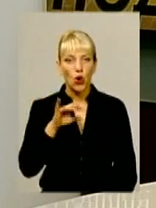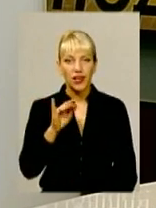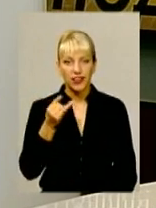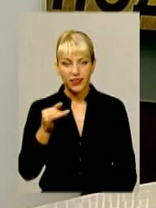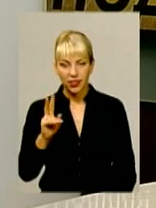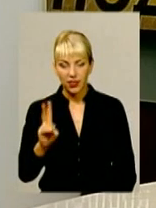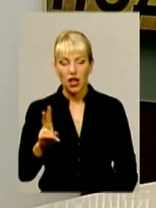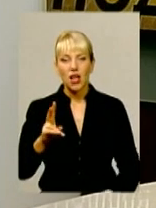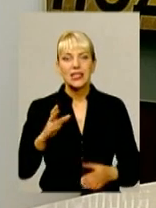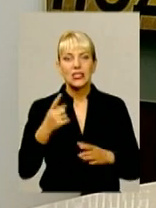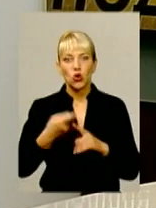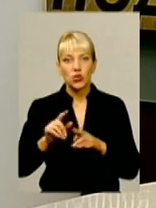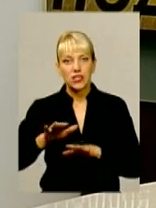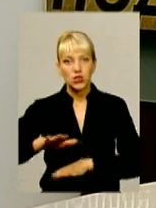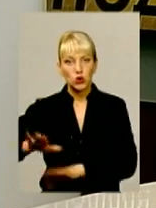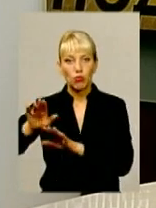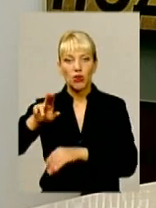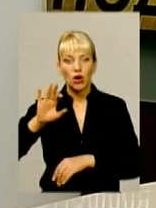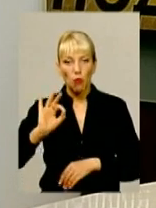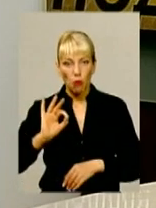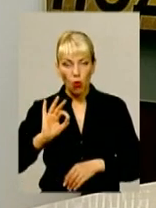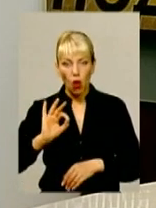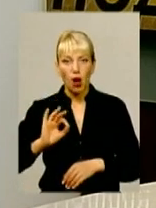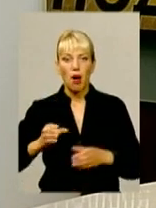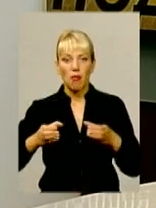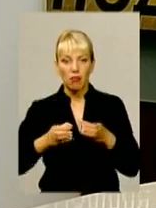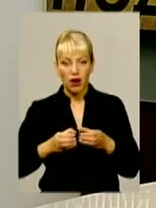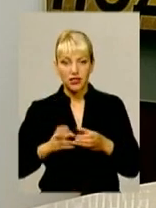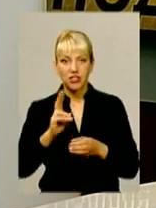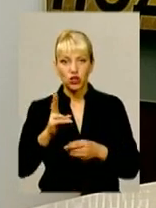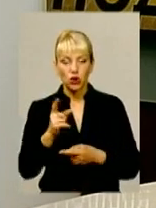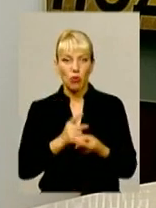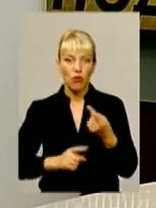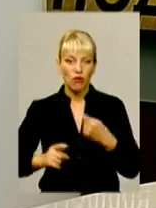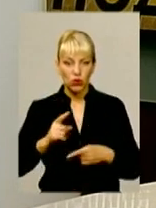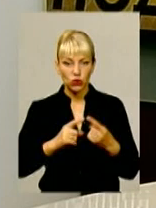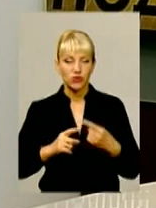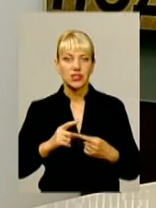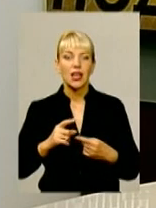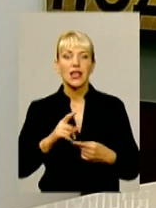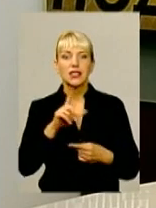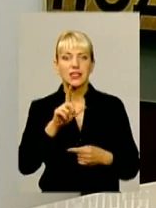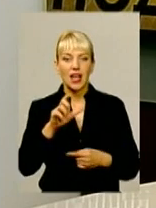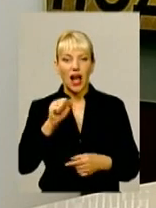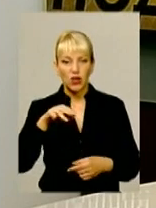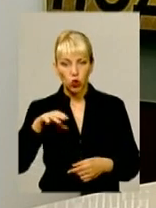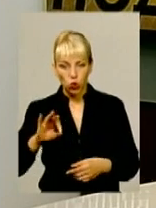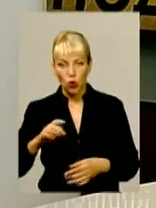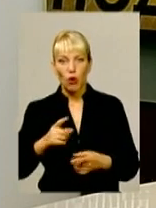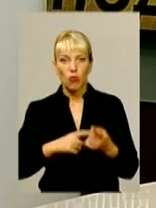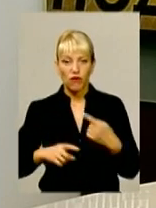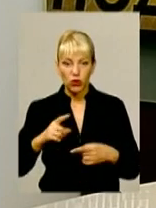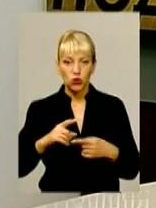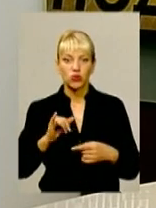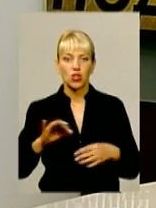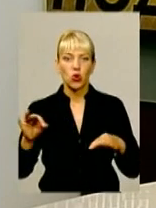також провела майже рік добровольцем в АТО, повернулася, одружилася, дружина зараз чекає дитину,